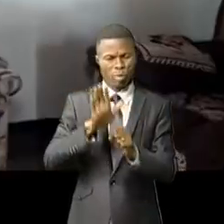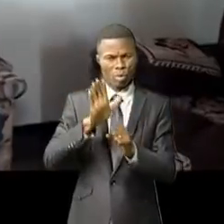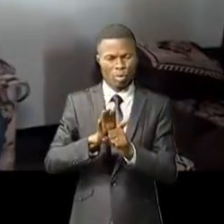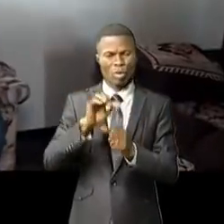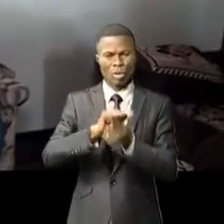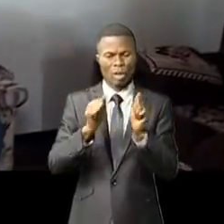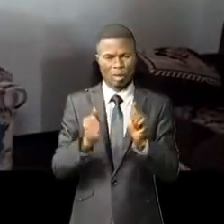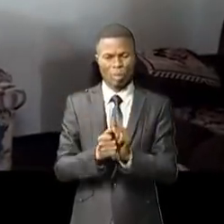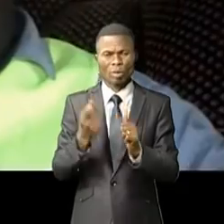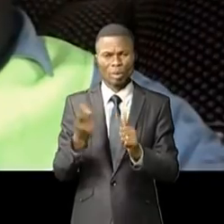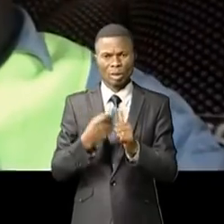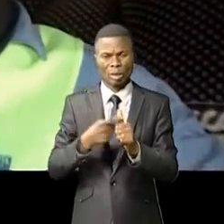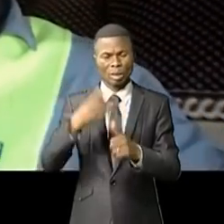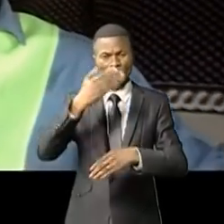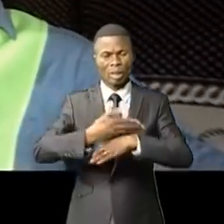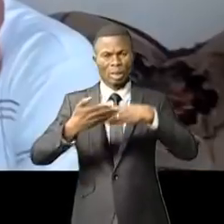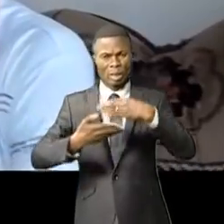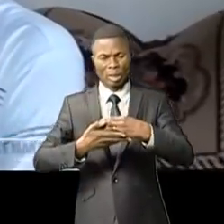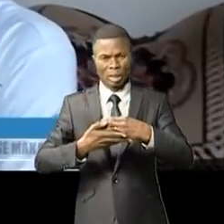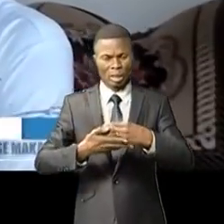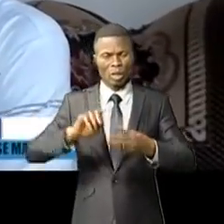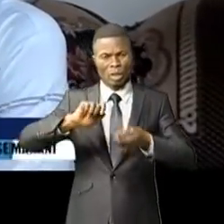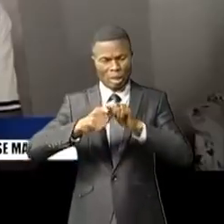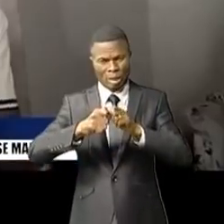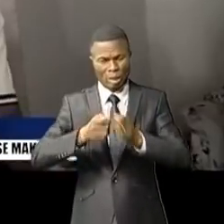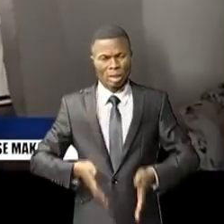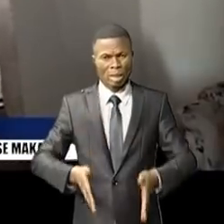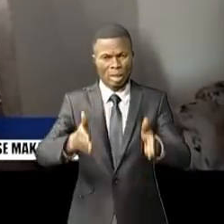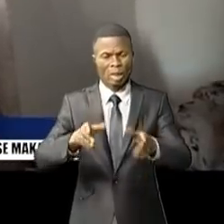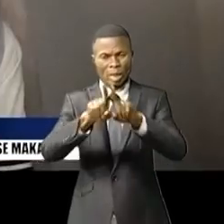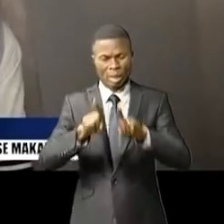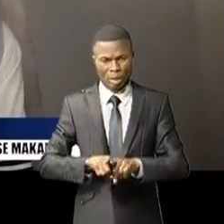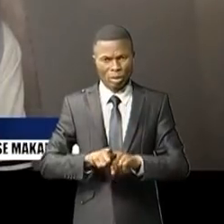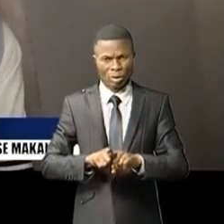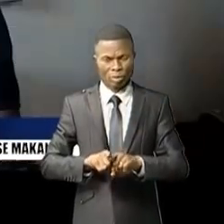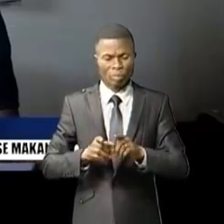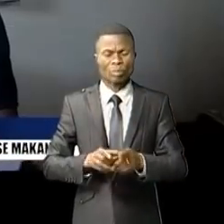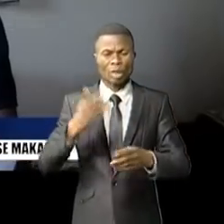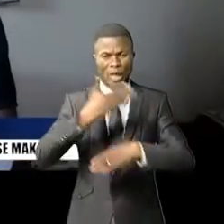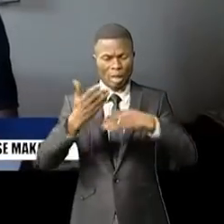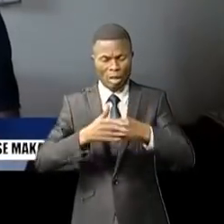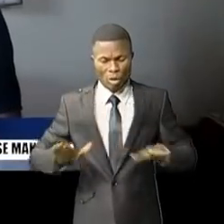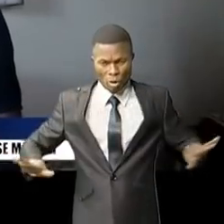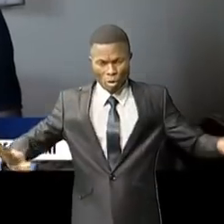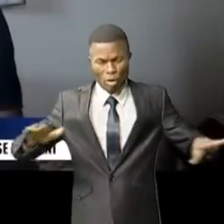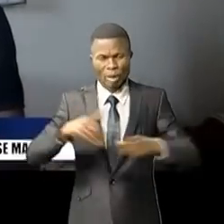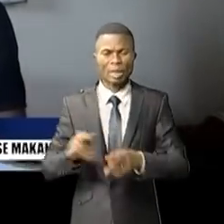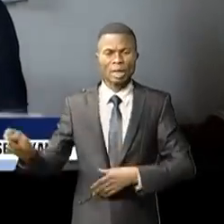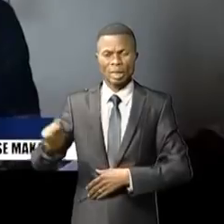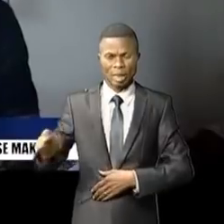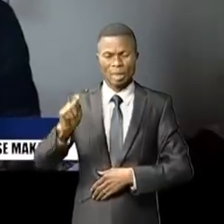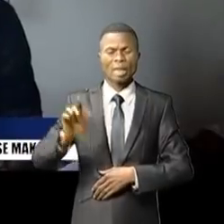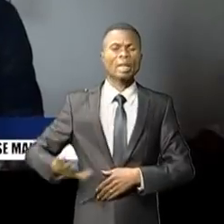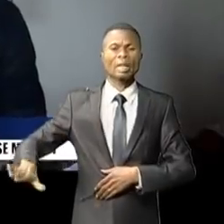concerne notamment la construction et la réhabilitation des routes, mais aussi des aéroports à travers le territoire